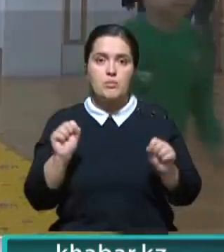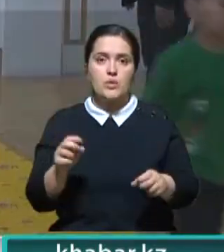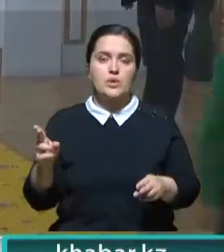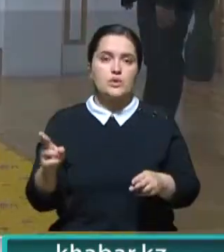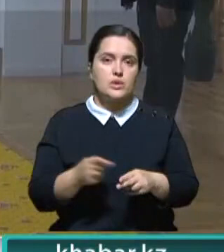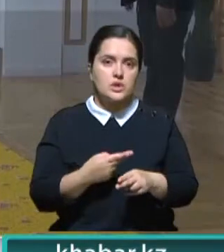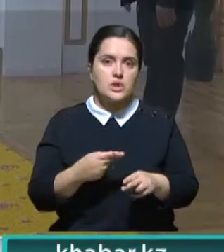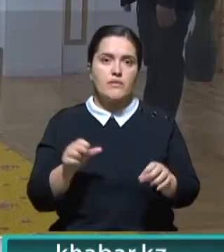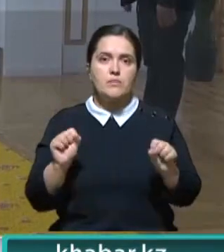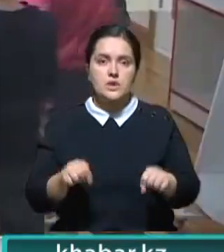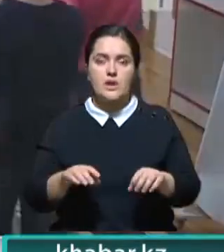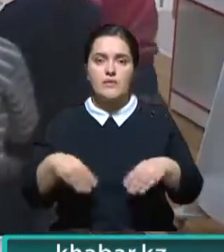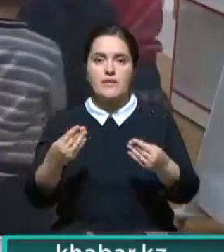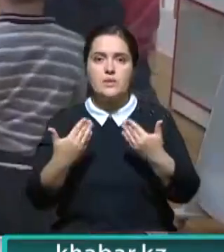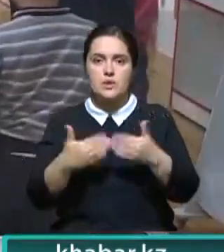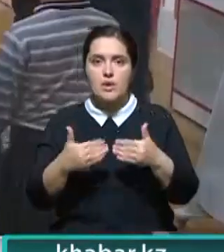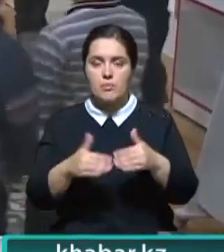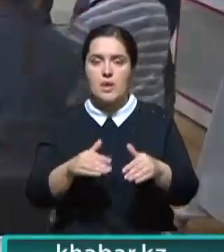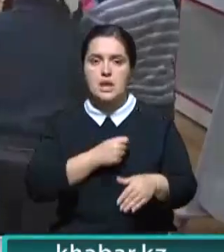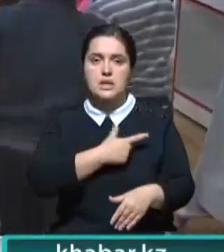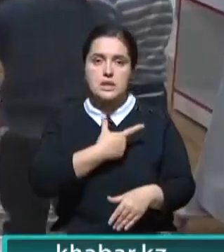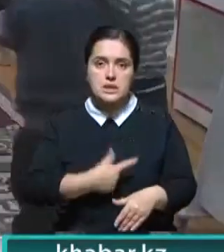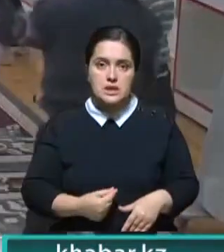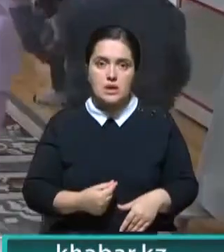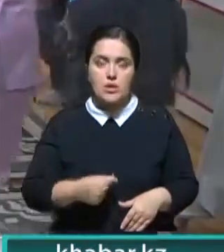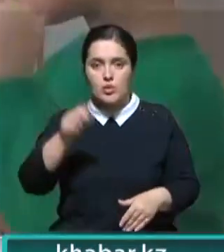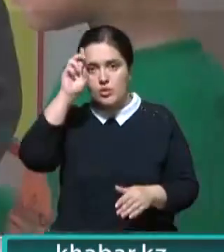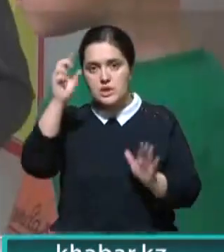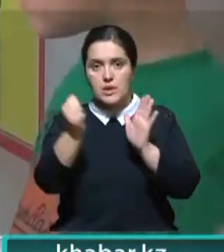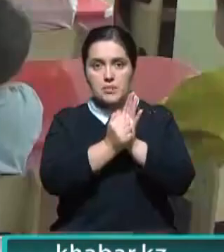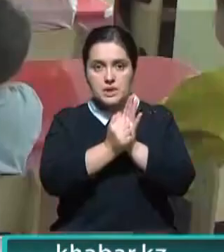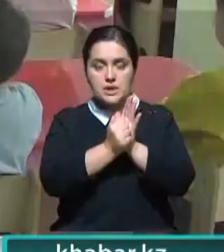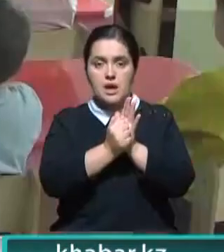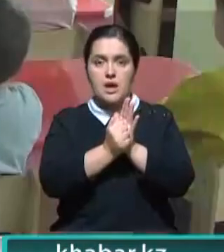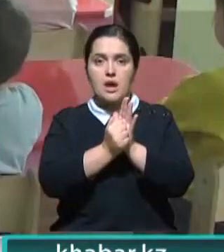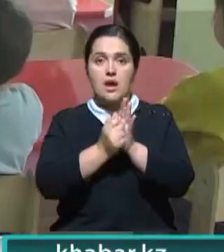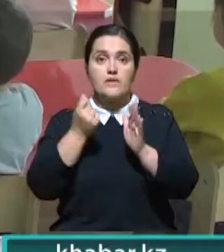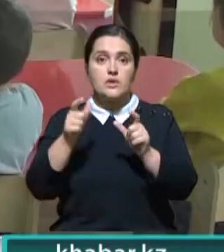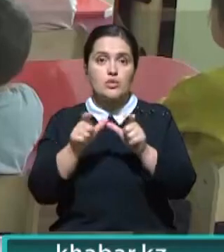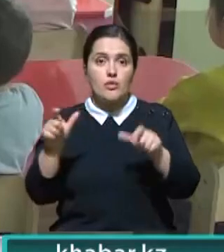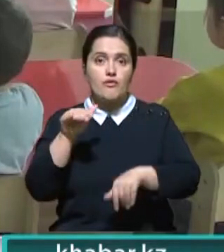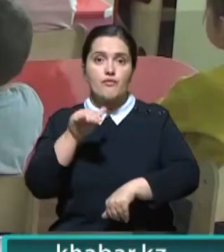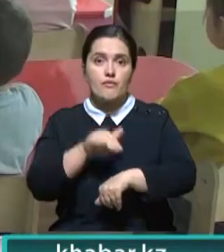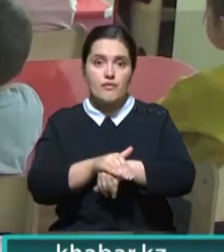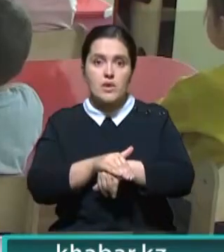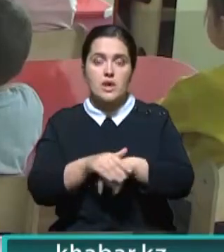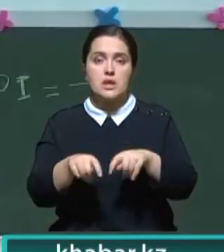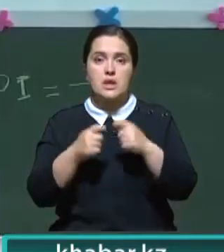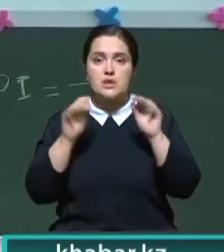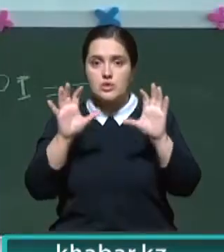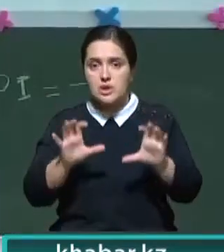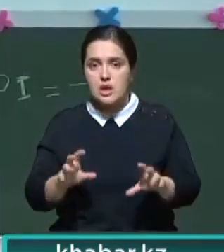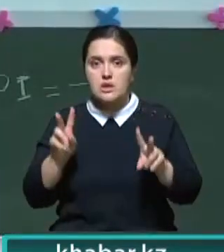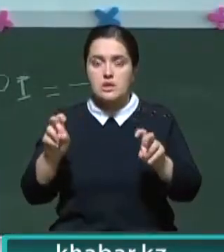учебные заведения могут лишить возможности выдавать выпускникам аттестаты и дипломы гособразца. А в некоторых школах, кстати, выявили также